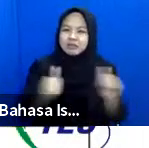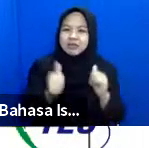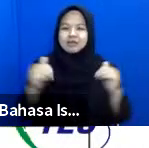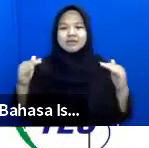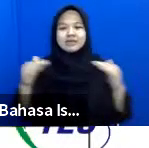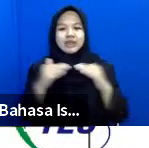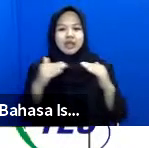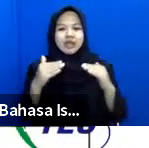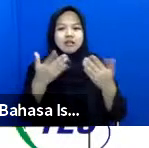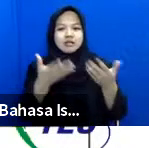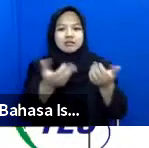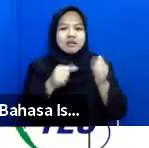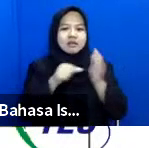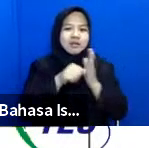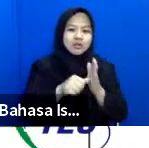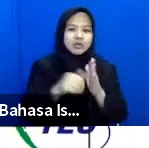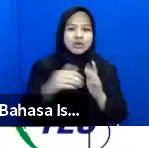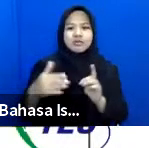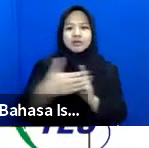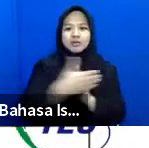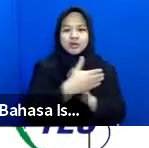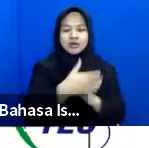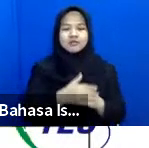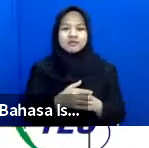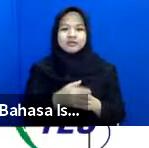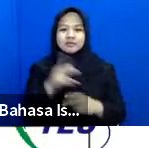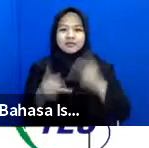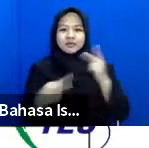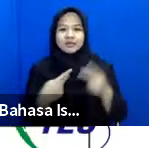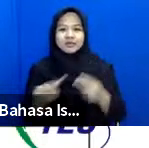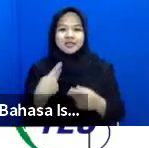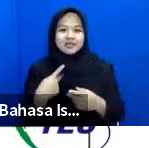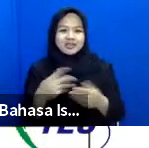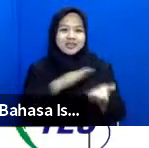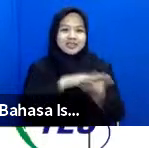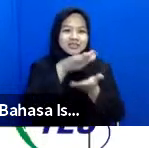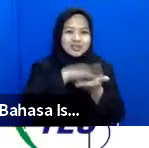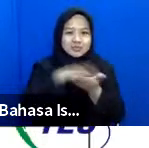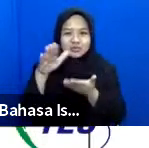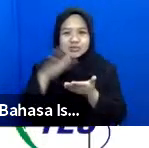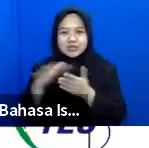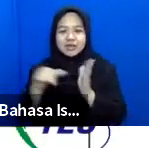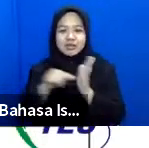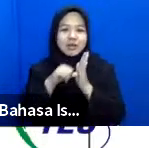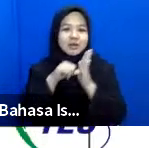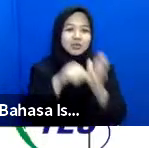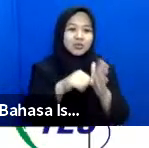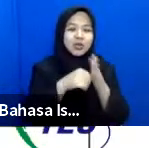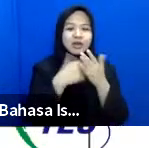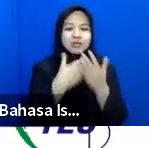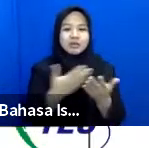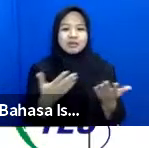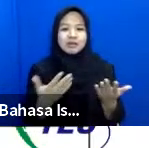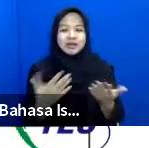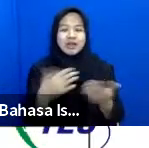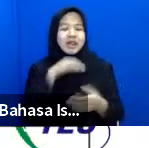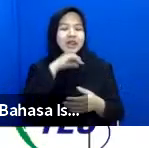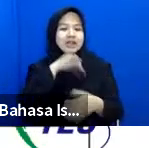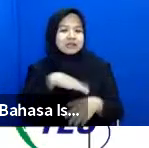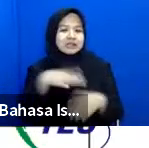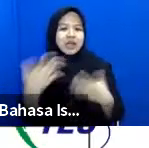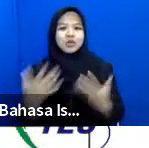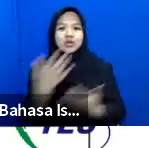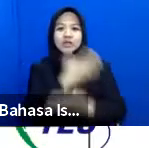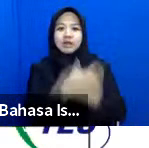dalam mendapatkan bantuan dan perlindungan ketika kita mendistribusikan bantuan bagaimana lansia atau